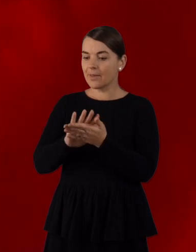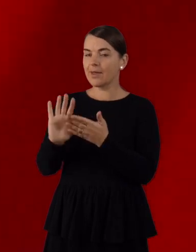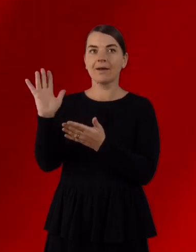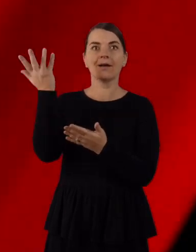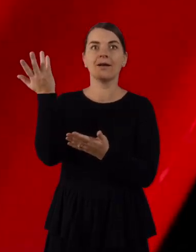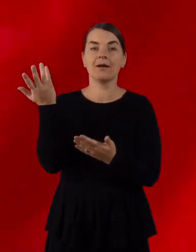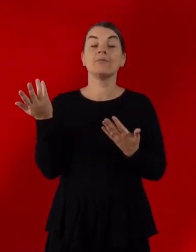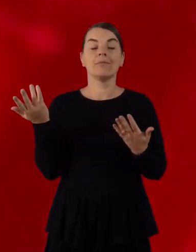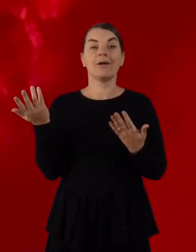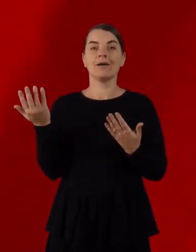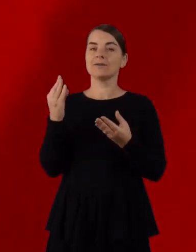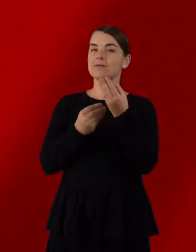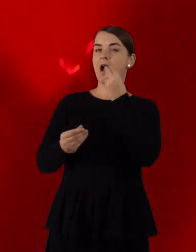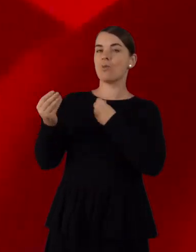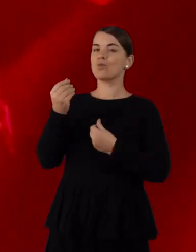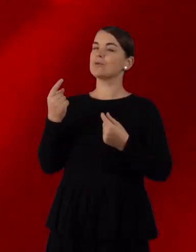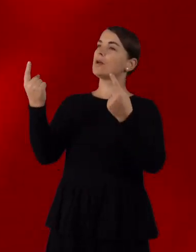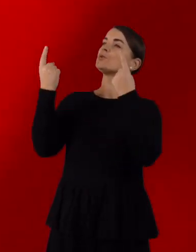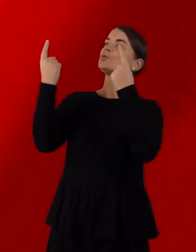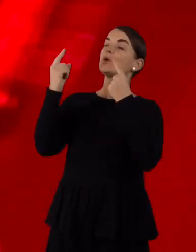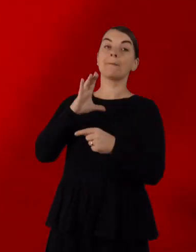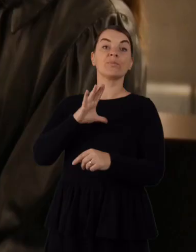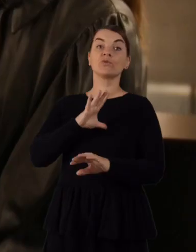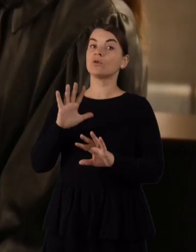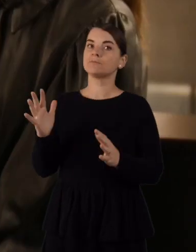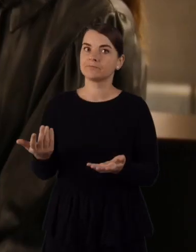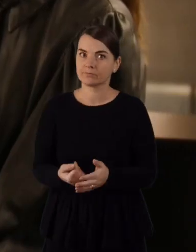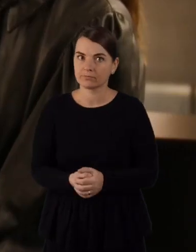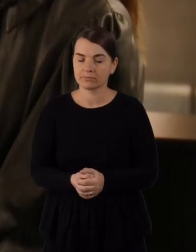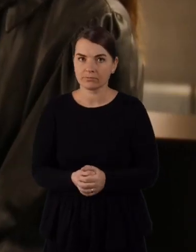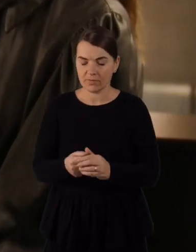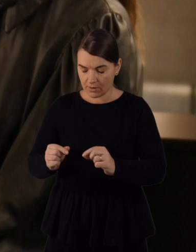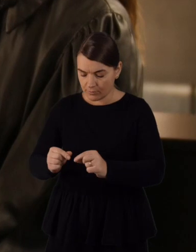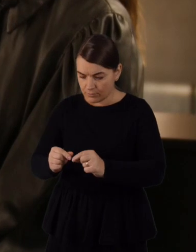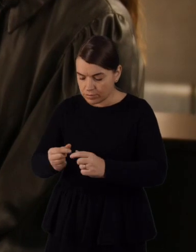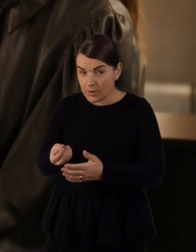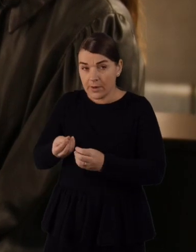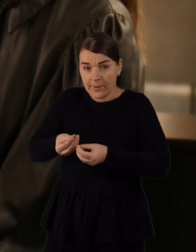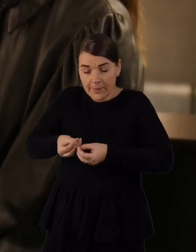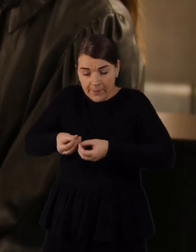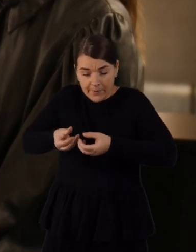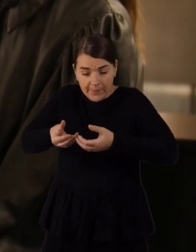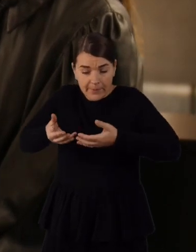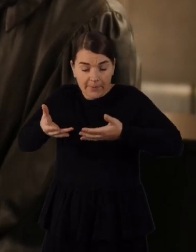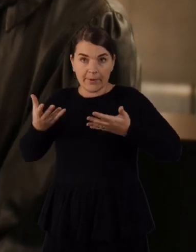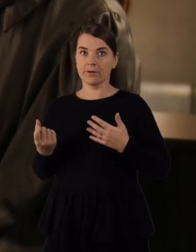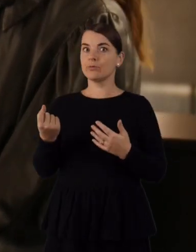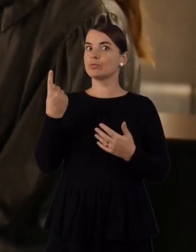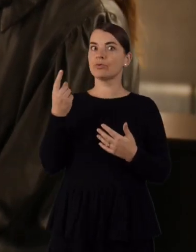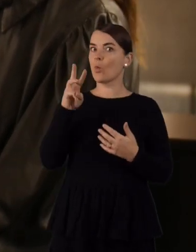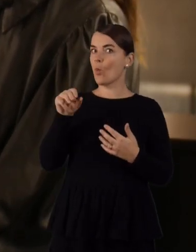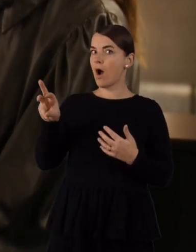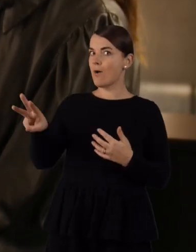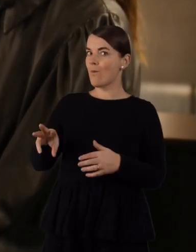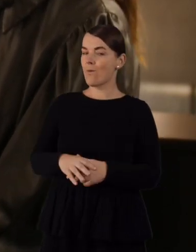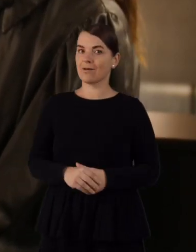gaunasi. Nes pats didžiausias pasaulės, buklas man tada buvo. Pamatyti, kaip ir iškaluose atsiranda vaizdas, kurį tu kažkada tai matėjai kažkur. Tai